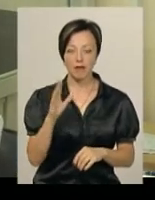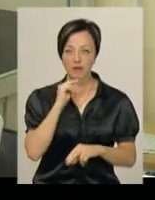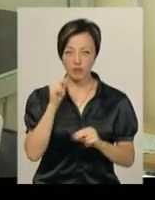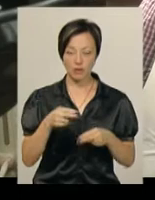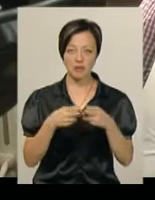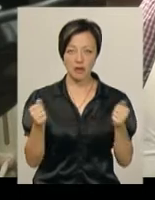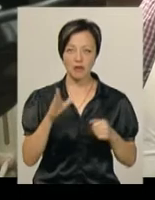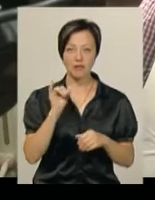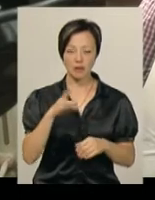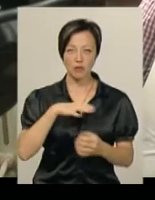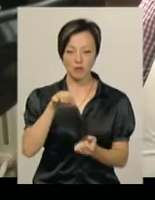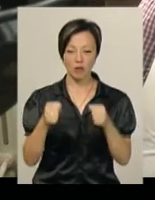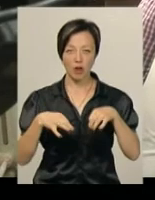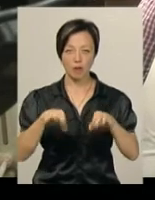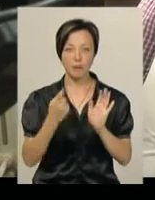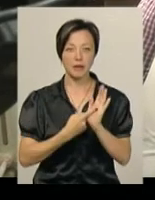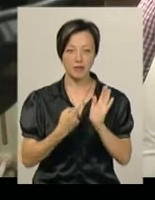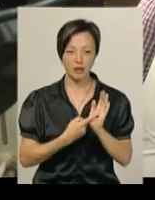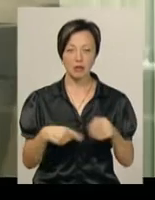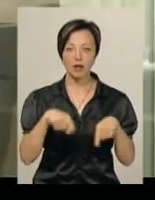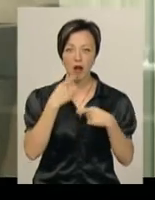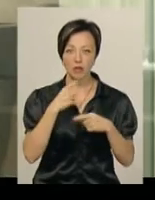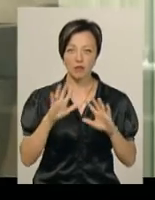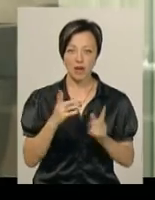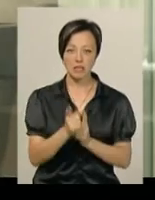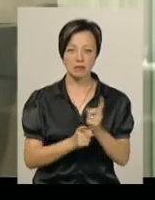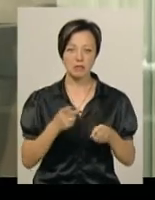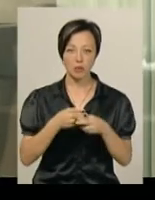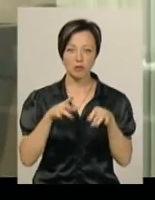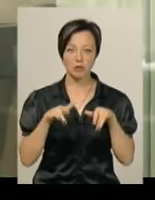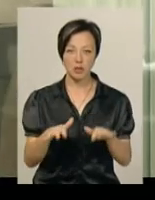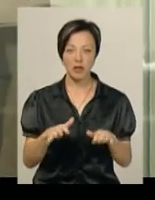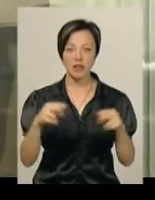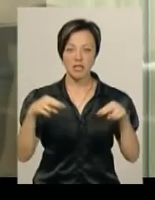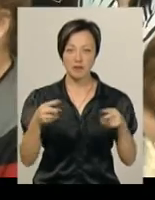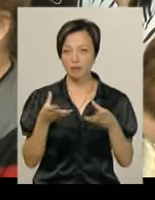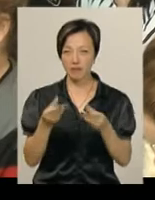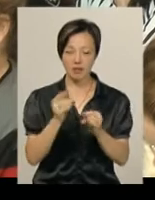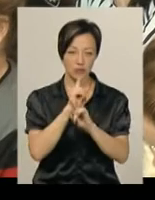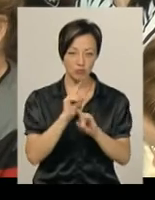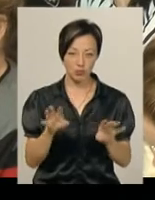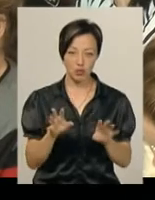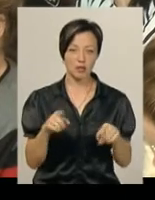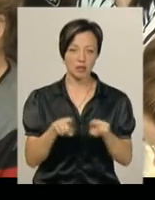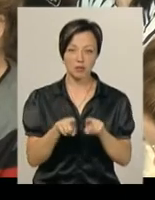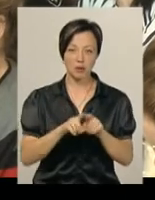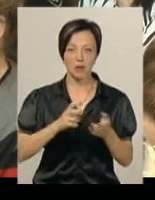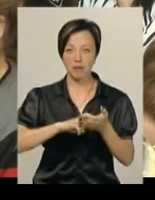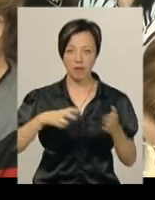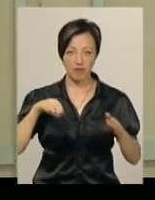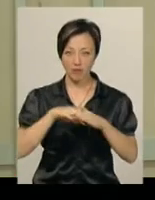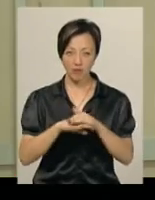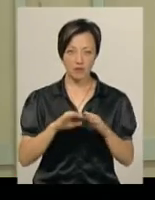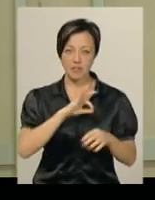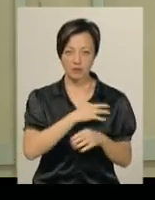що саме він був за кермом автівки, підтвердив. Та каже, у разі зміни запобіжного заходу на свідків впливати не буде, який не буде переховуватись від